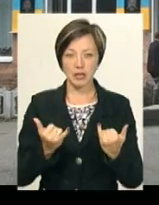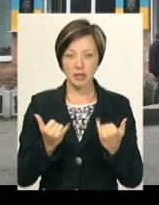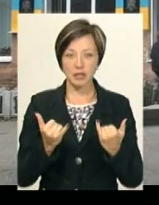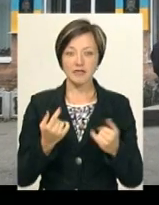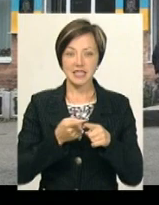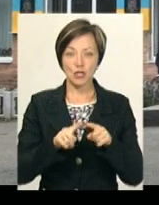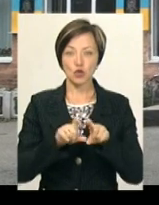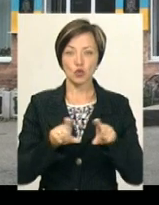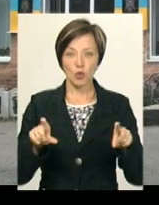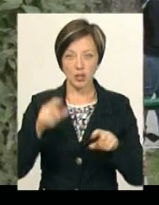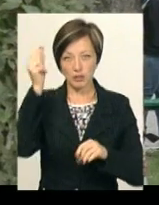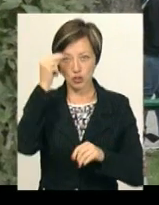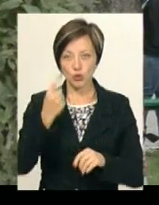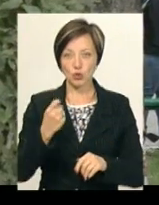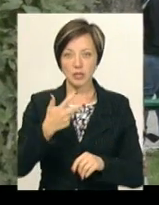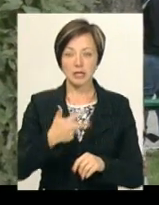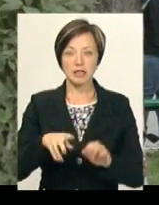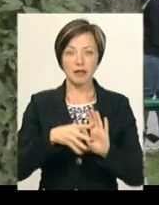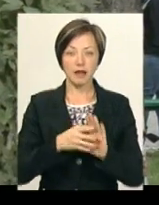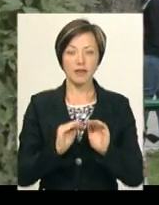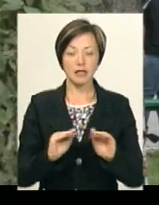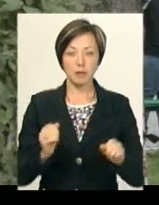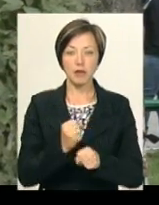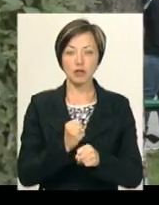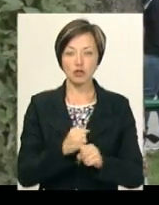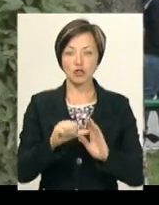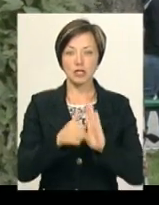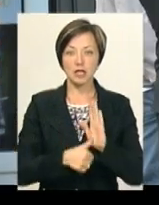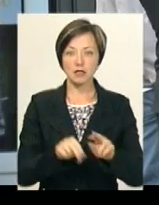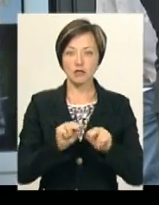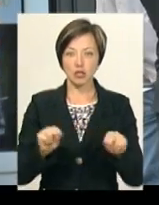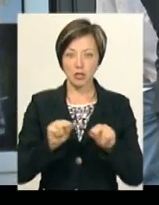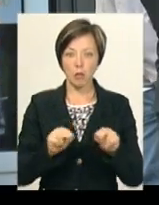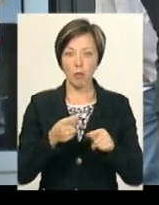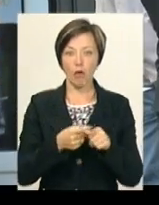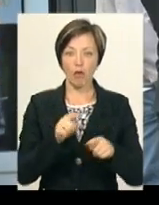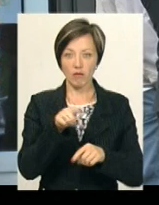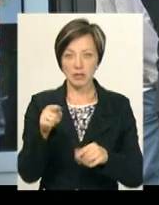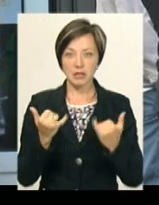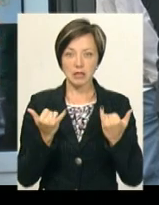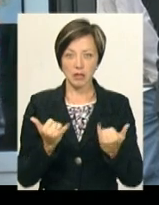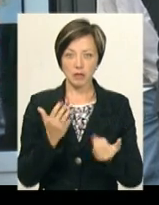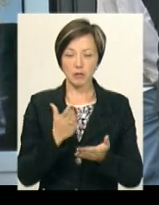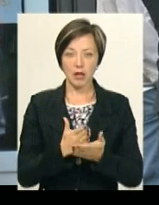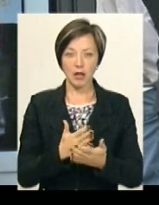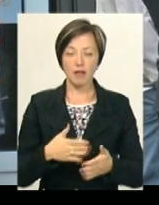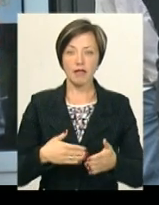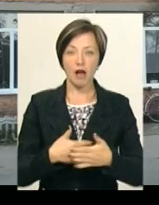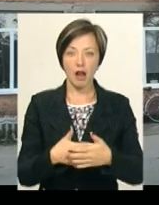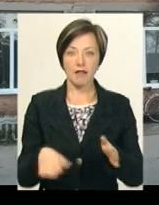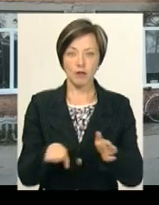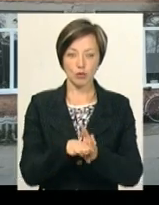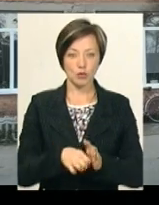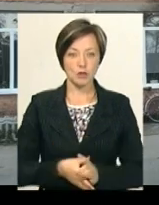першого-третього ступенів навчаються 139 учнів. Тут працюють 16 учителів, половина з них зараз перебувають у декретній відпустці.